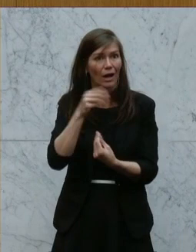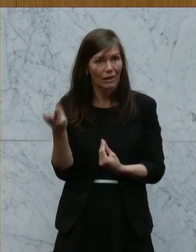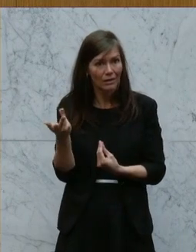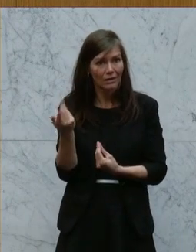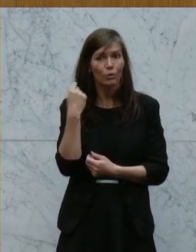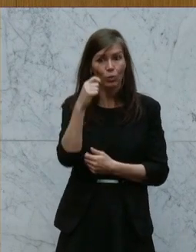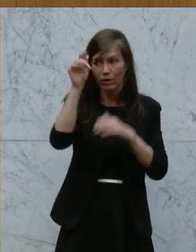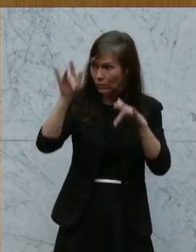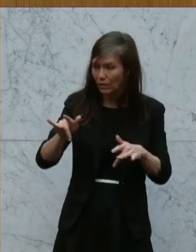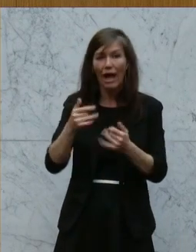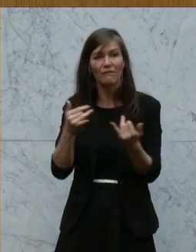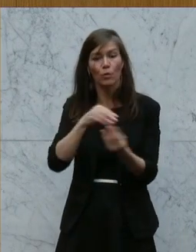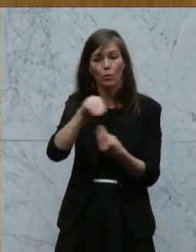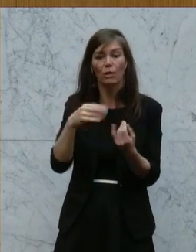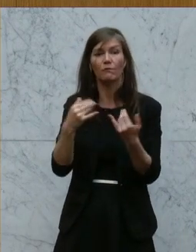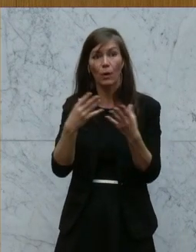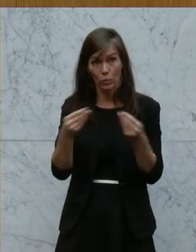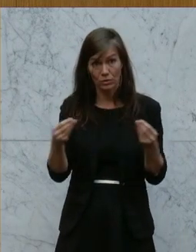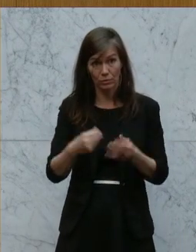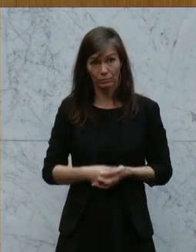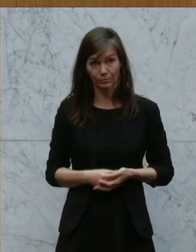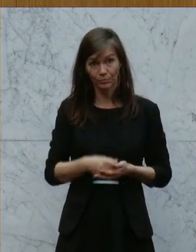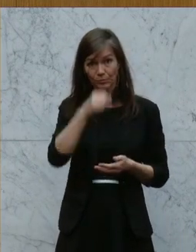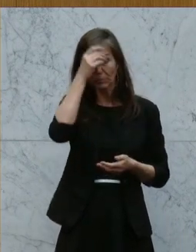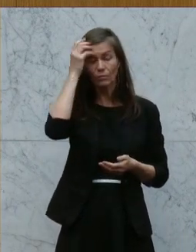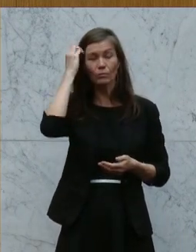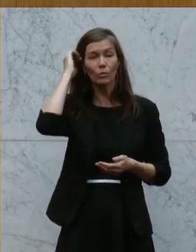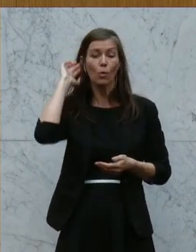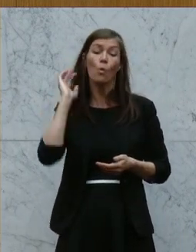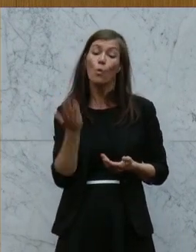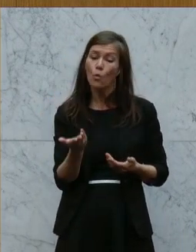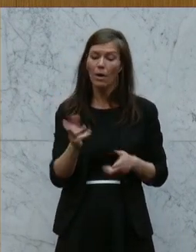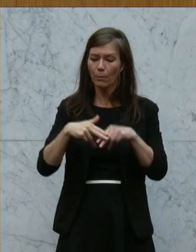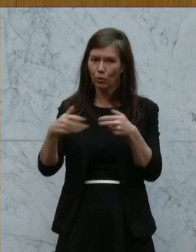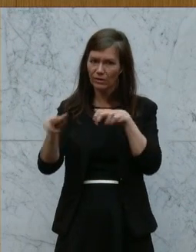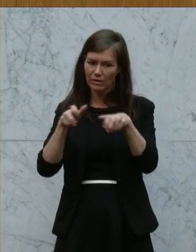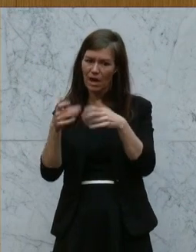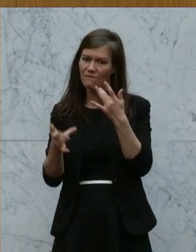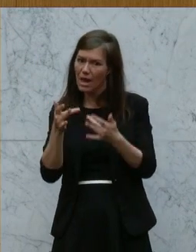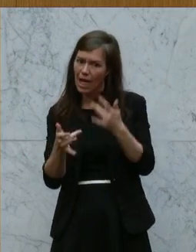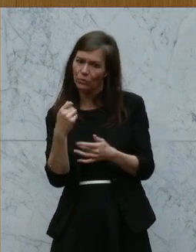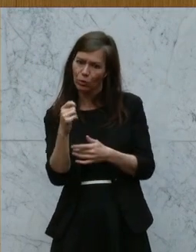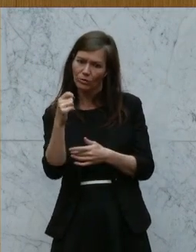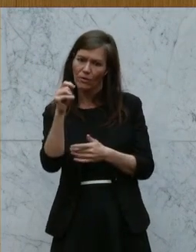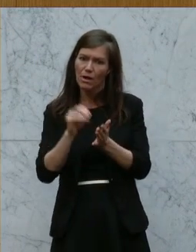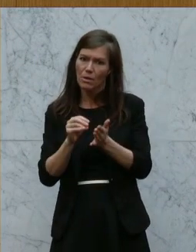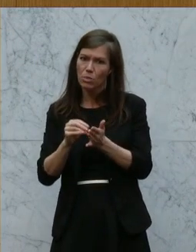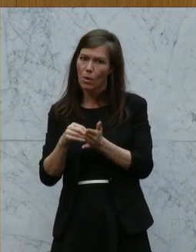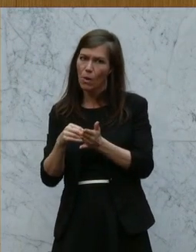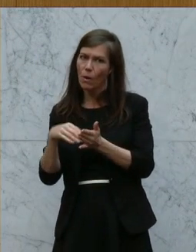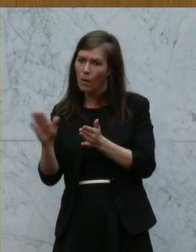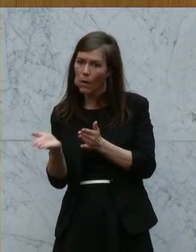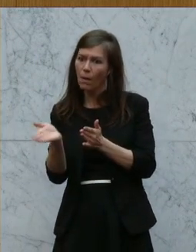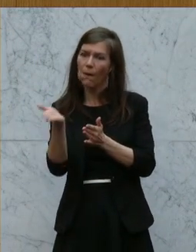Teuerung? Und hat die Bundesregierung diese Teuerung nicht noch befeuert? Und jetzt komme ich zu dem, was ich auch seit Monaten